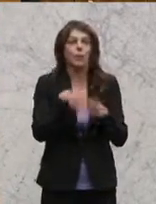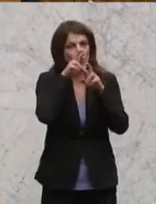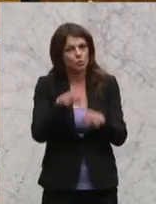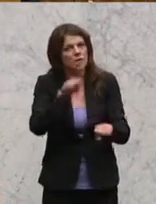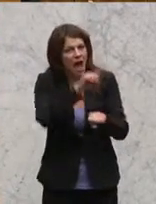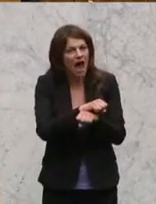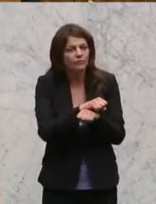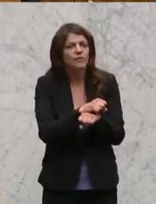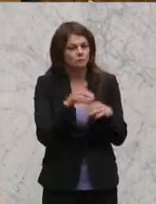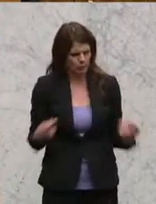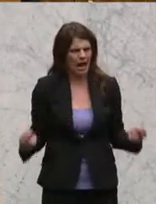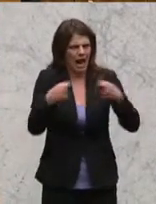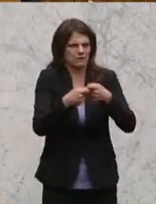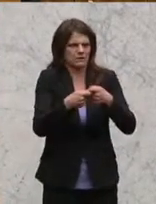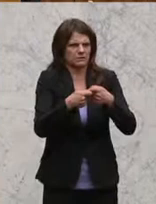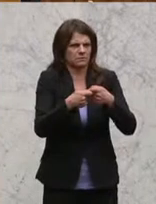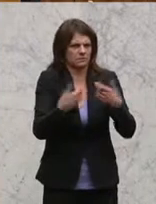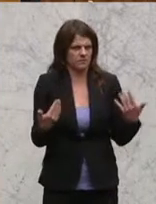muss verhältnismäßig sein.